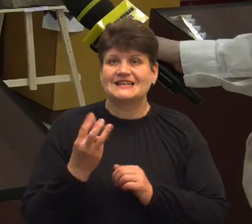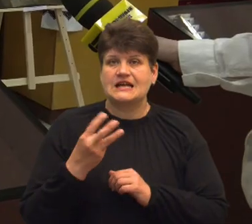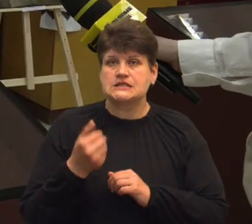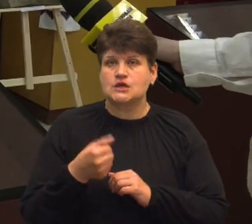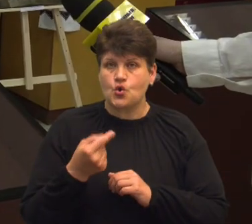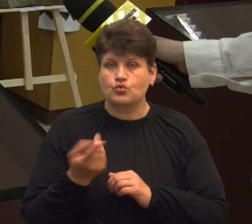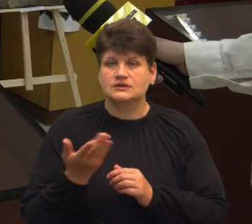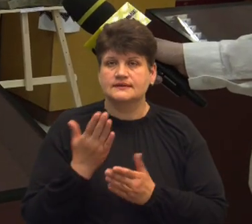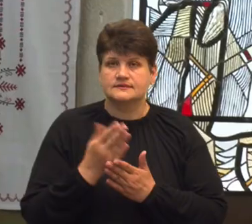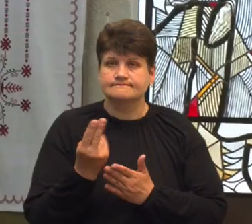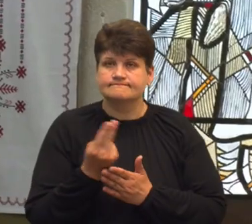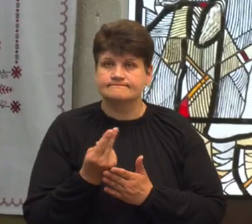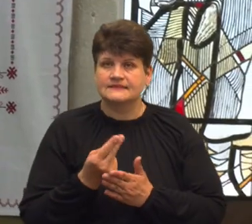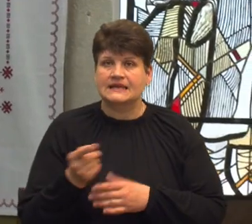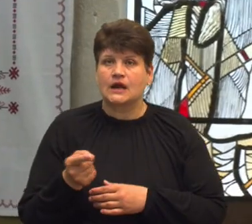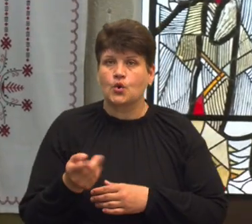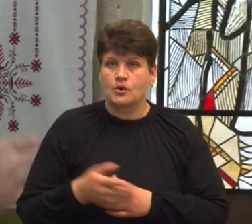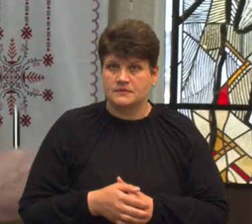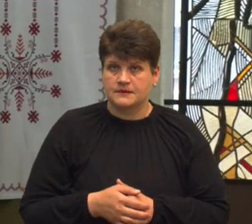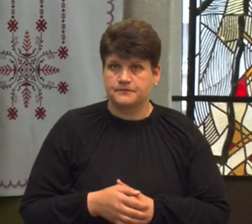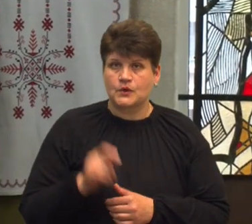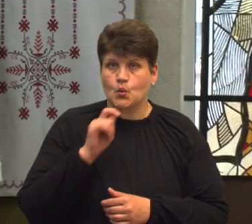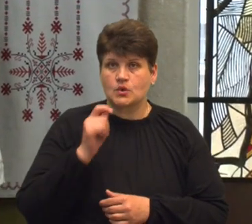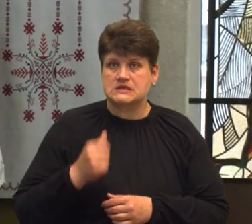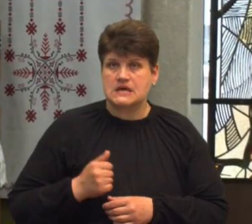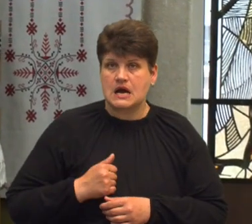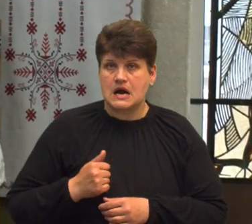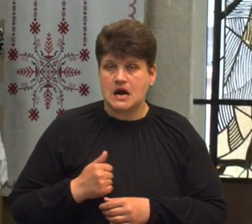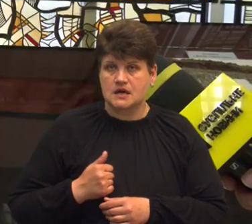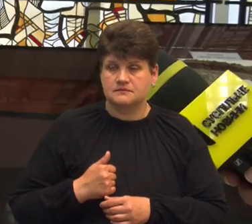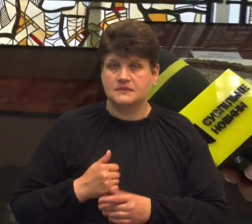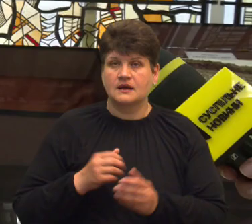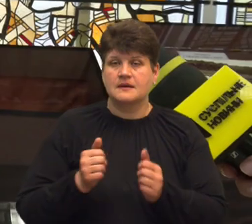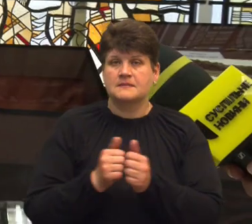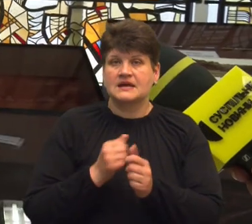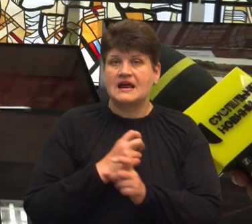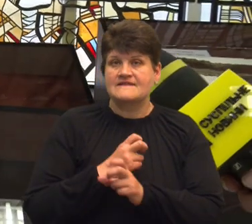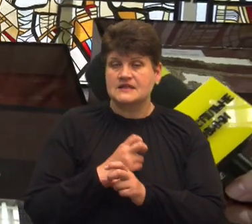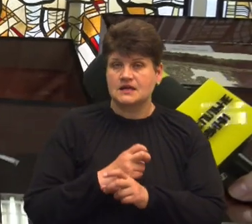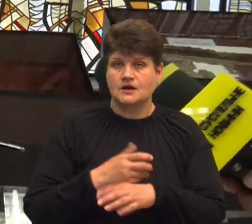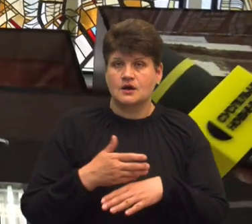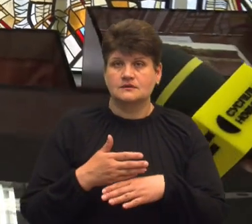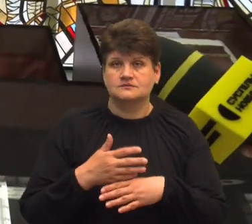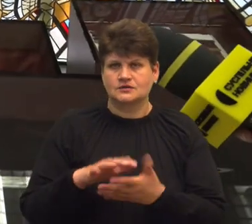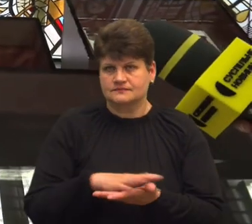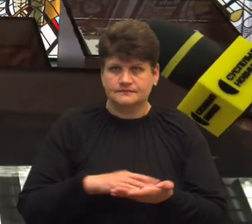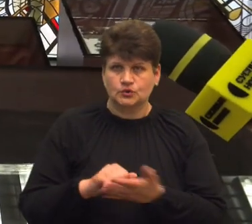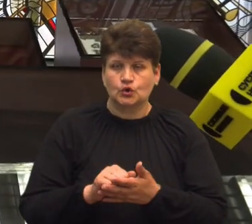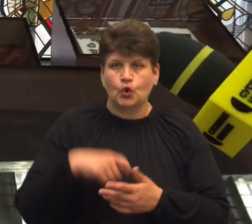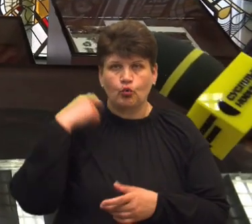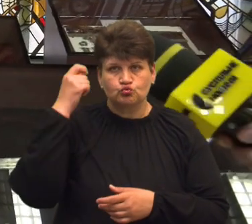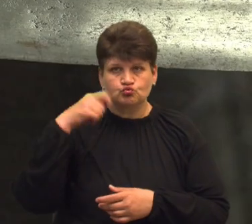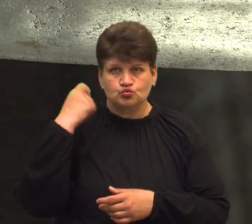якій зображений Тернопіль. Українська армія під Віднем розбила турків. І в 1683 році,